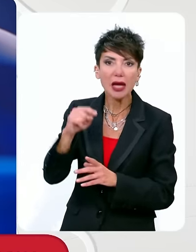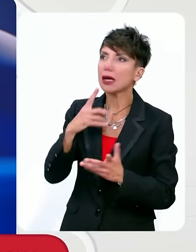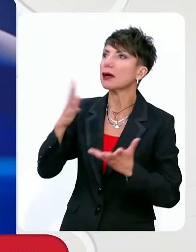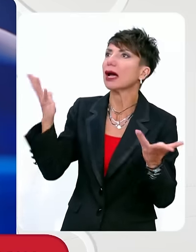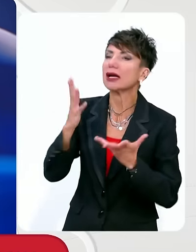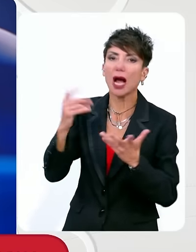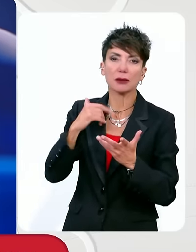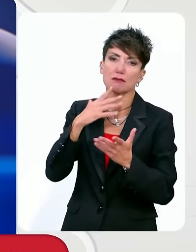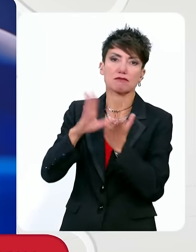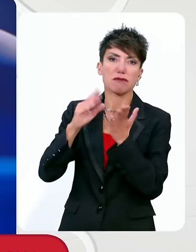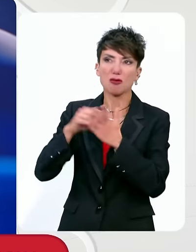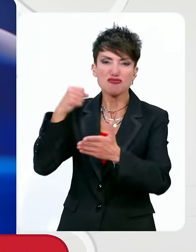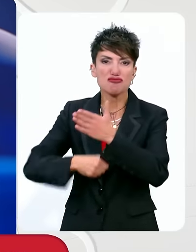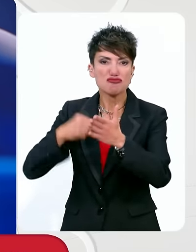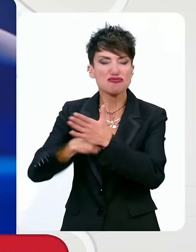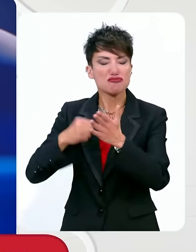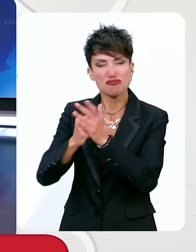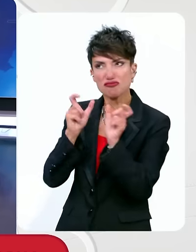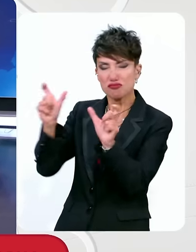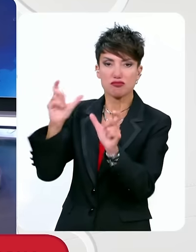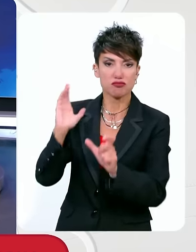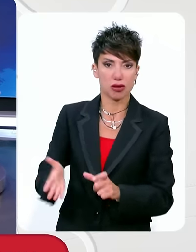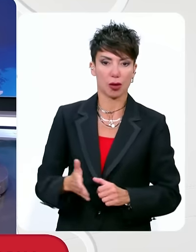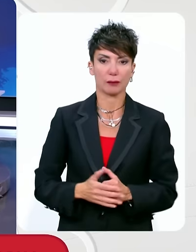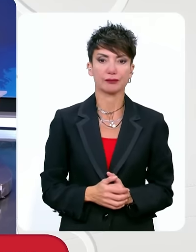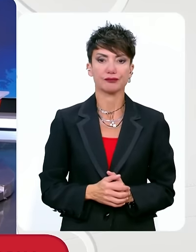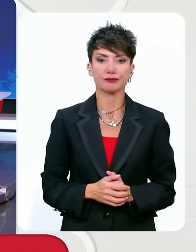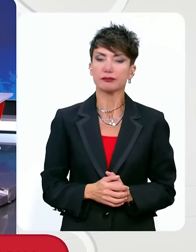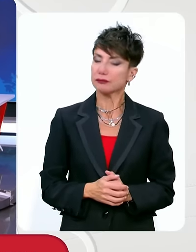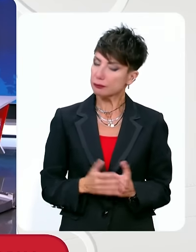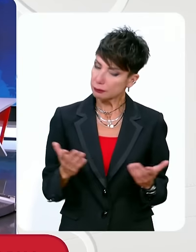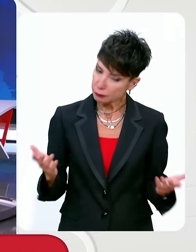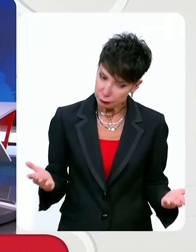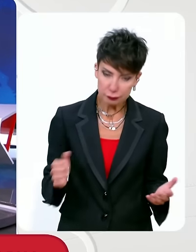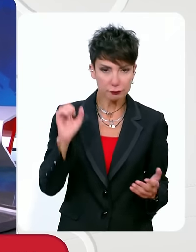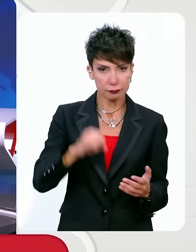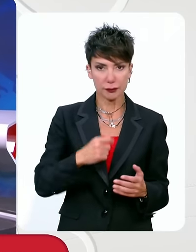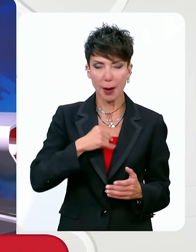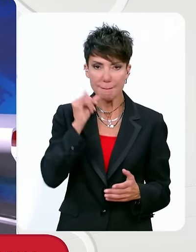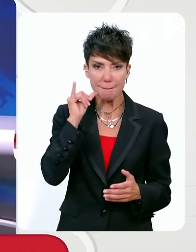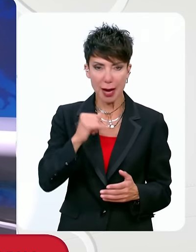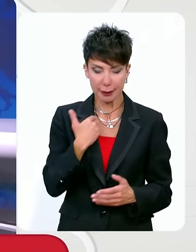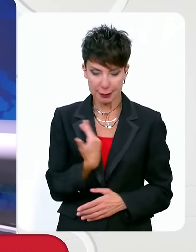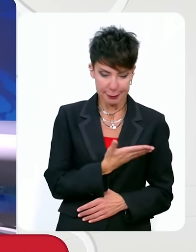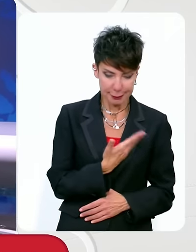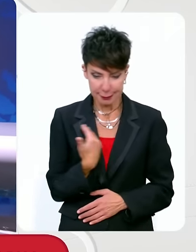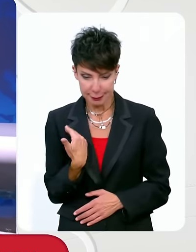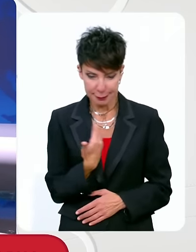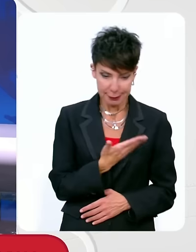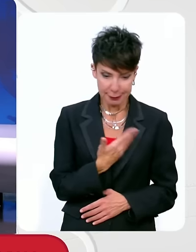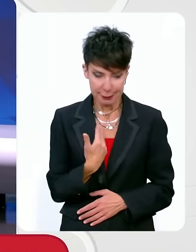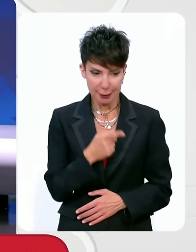αυτές, που είναι οι δρόμοι του αγώνα κύριος. Αυτό το ερώτημα καταλήγει πάντα σε ένα δίλημα, το αντιμετωπίζει και ο ψηφοφόρος ίσως, γιατί να μην ψηφίσω ένα πιο